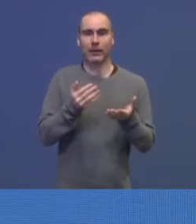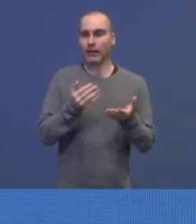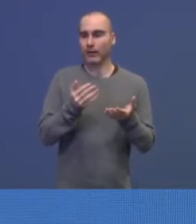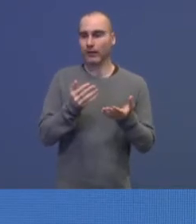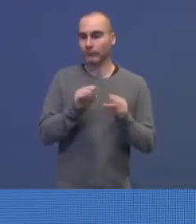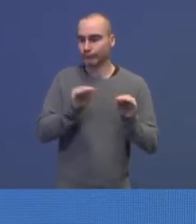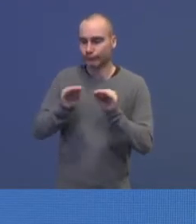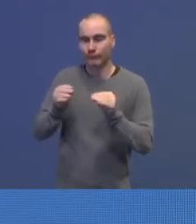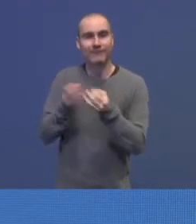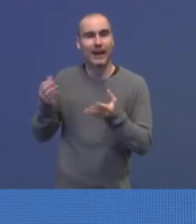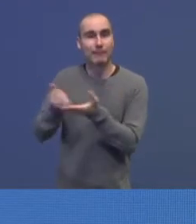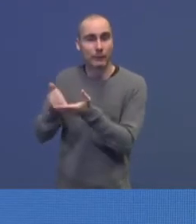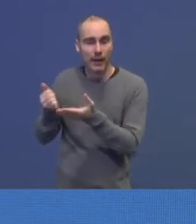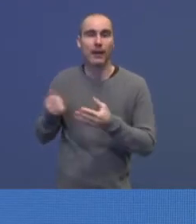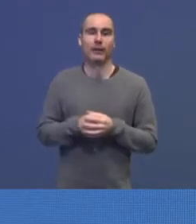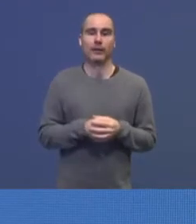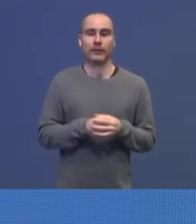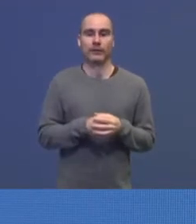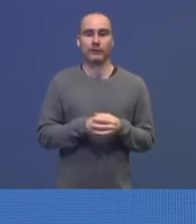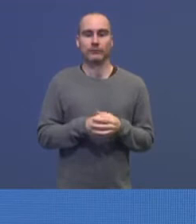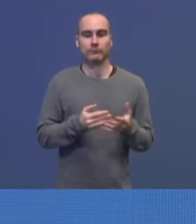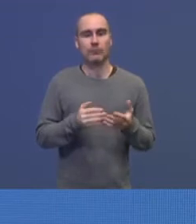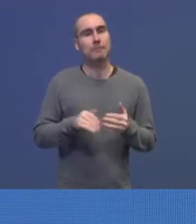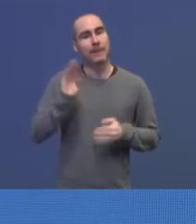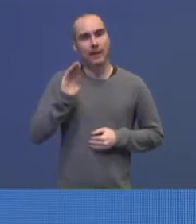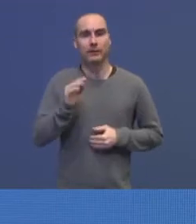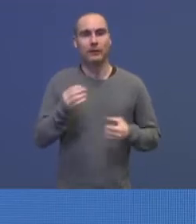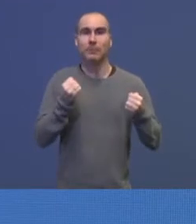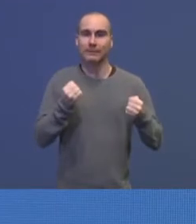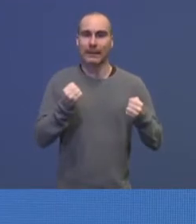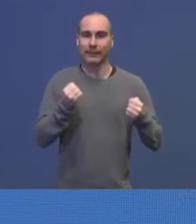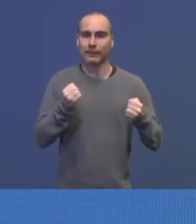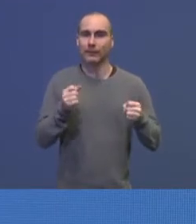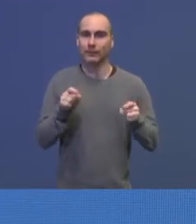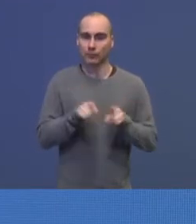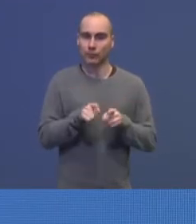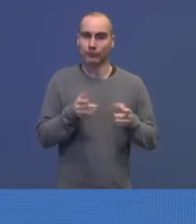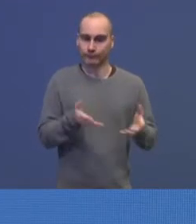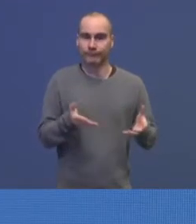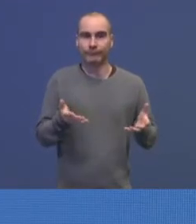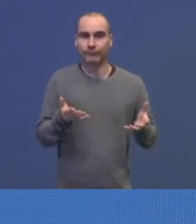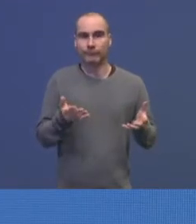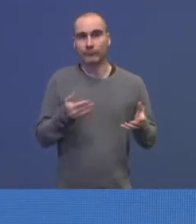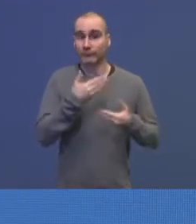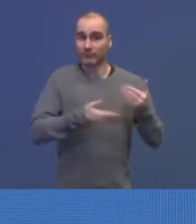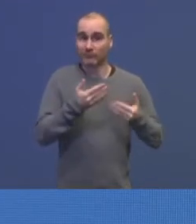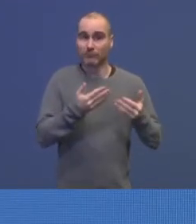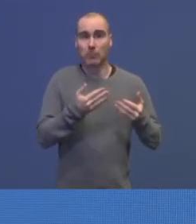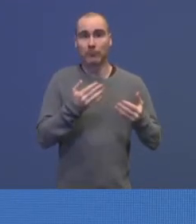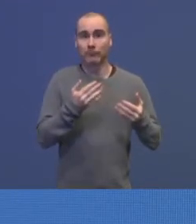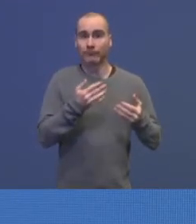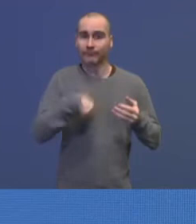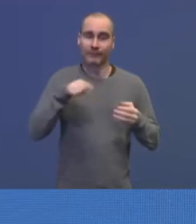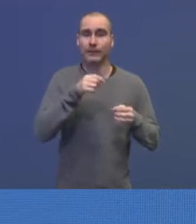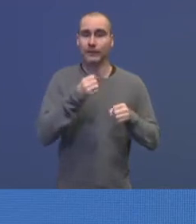personell og fått mye mer kapasitet på den måten. Og vi jobber fortsatt også med å få opp kapasiteten enda mer